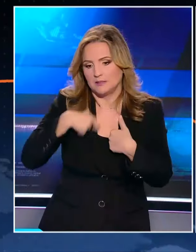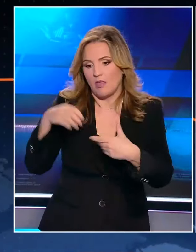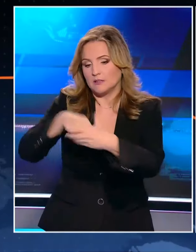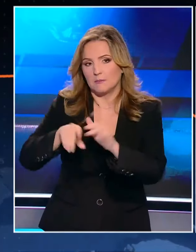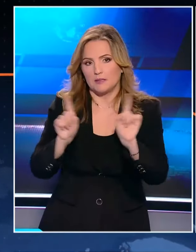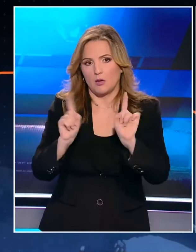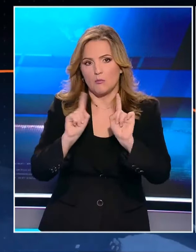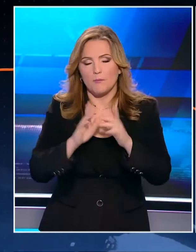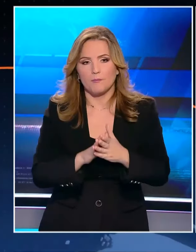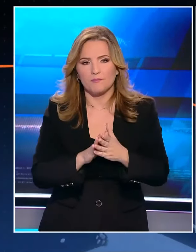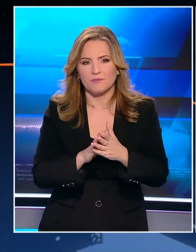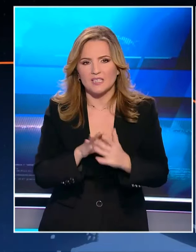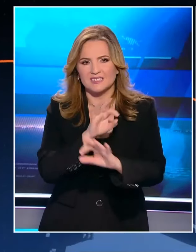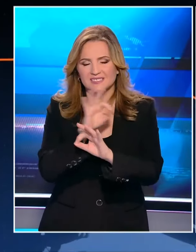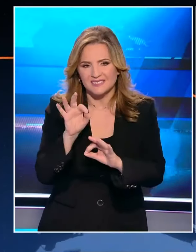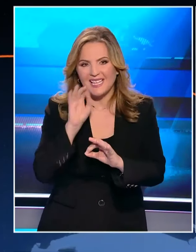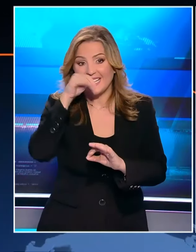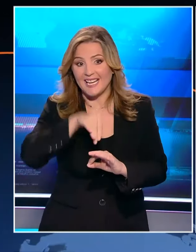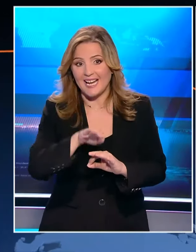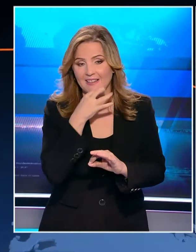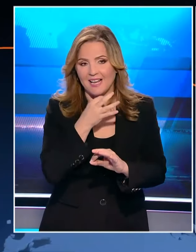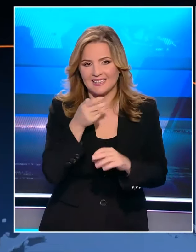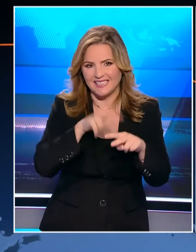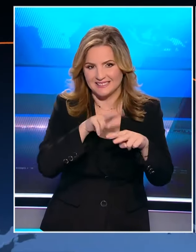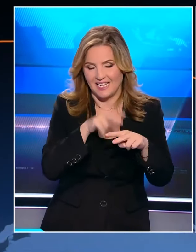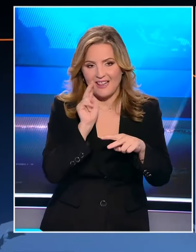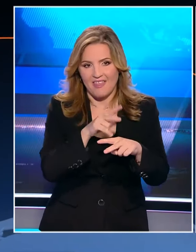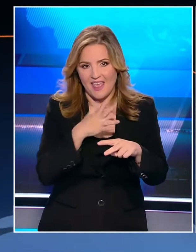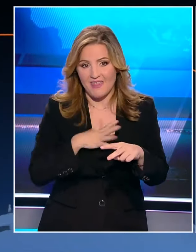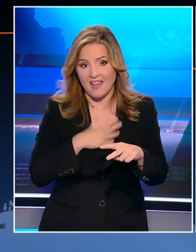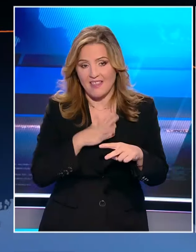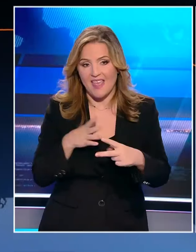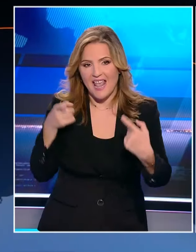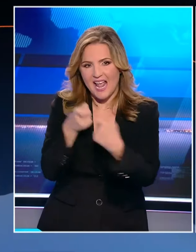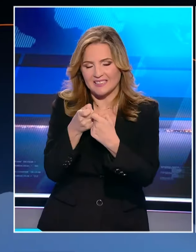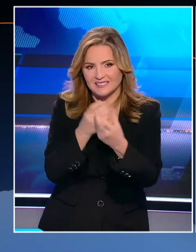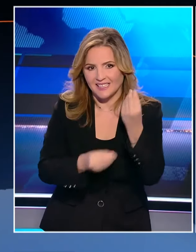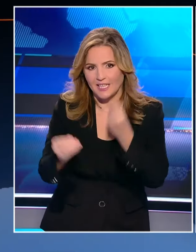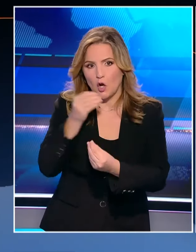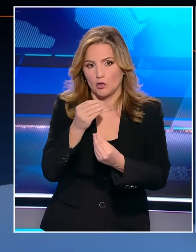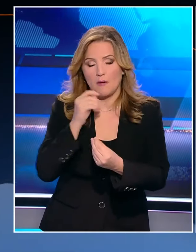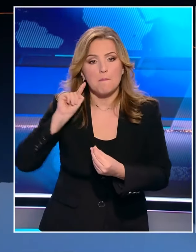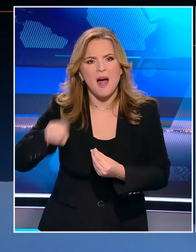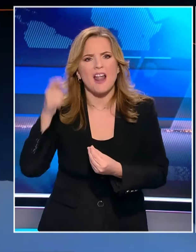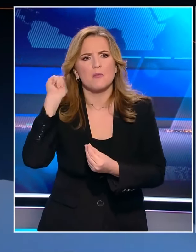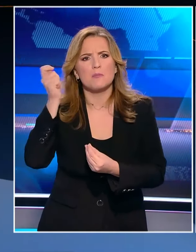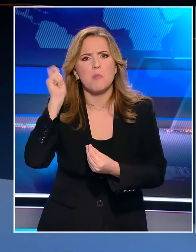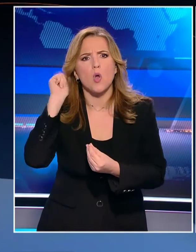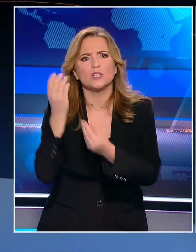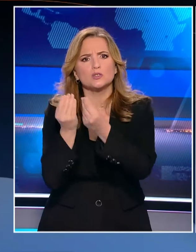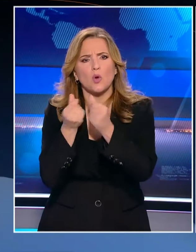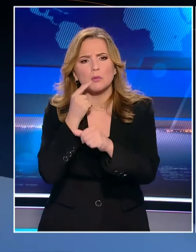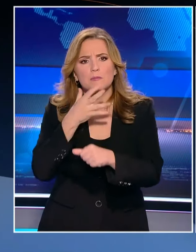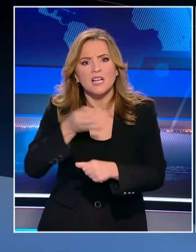Δεν υπάρχει καμία αμφιβολία ότι το σιονιστικό καθεστώς επιδιώκει να κλιμακώσει την ένταση. Μία τόσο παράνομη πολιτική συνιστά